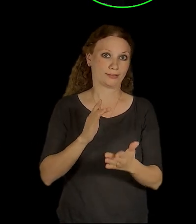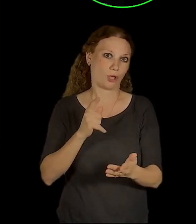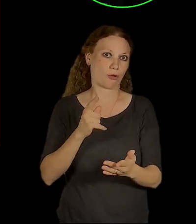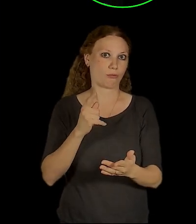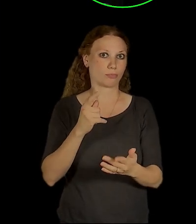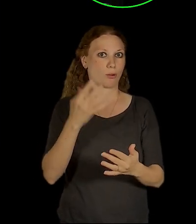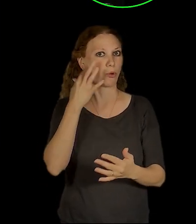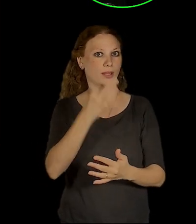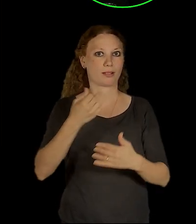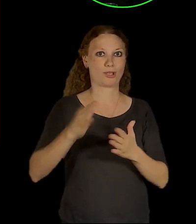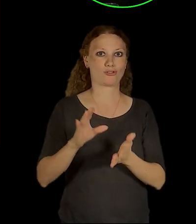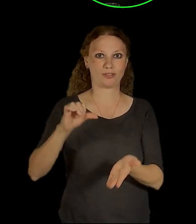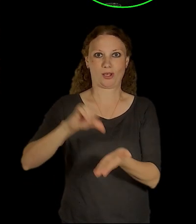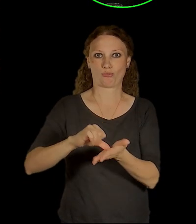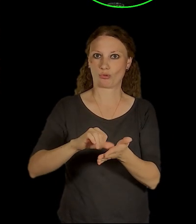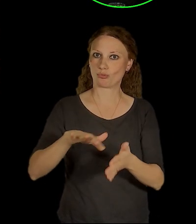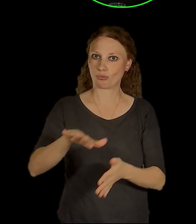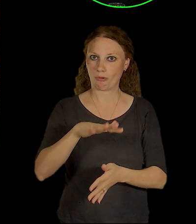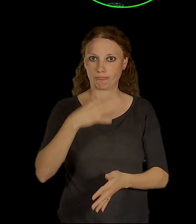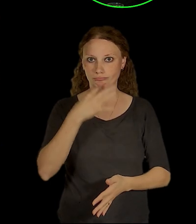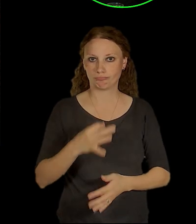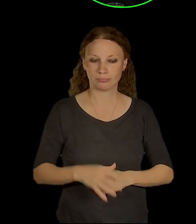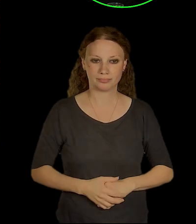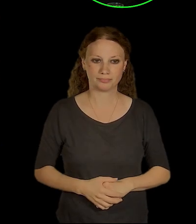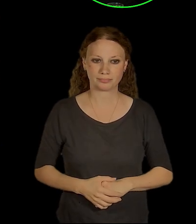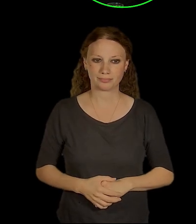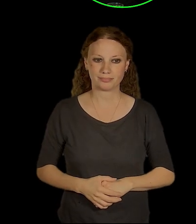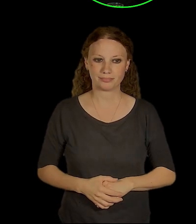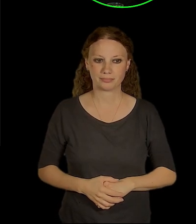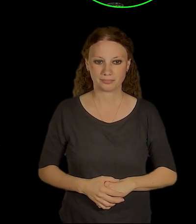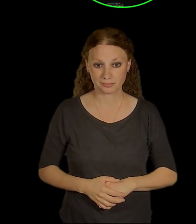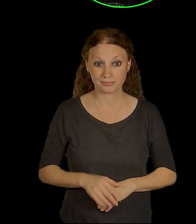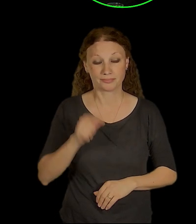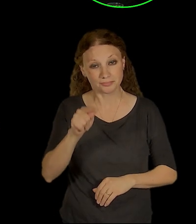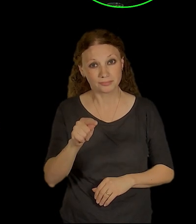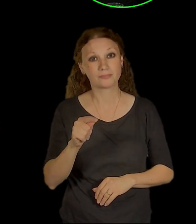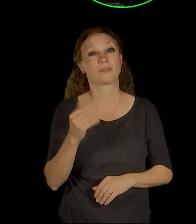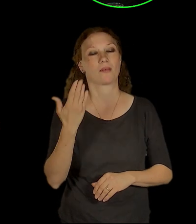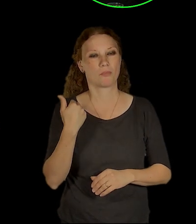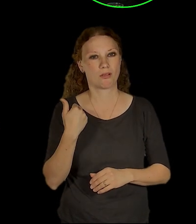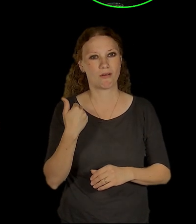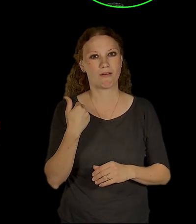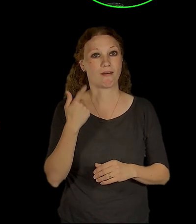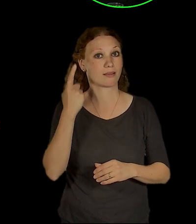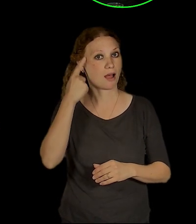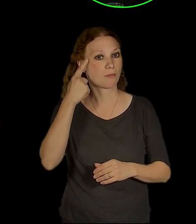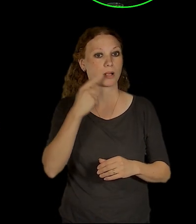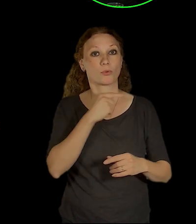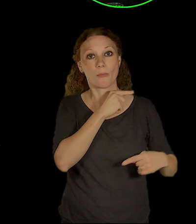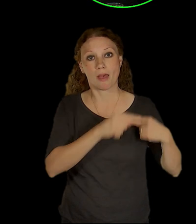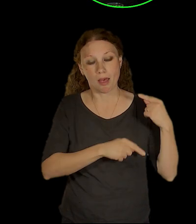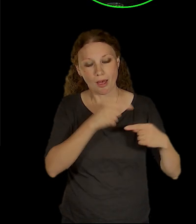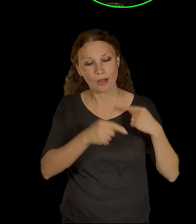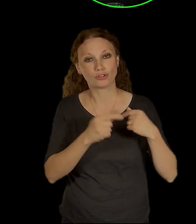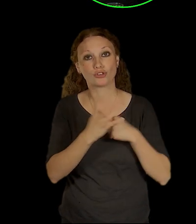Tuhle z tu ideu jsme mohli rozvádět dalších 14 let, vlastně